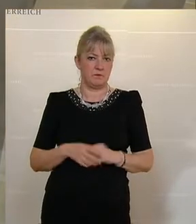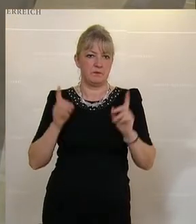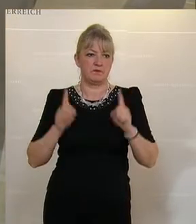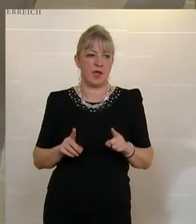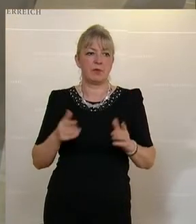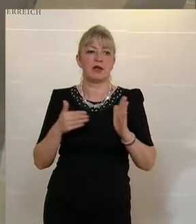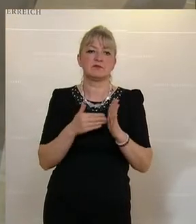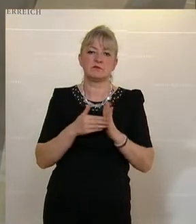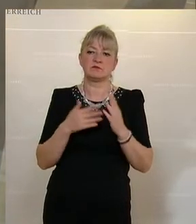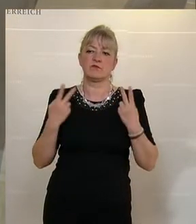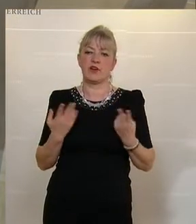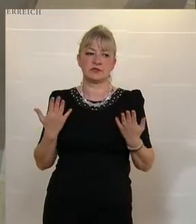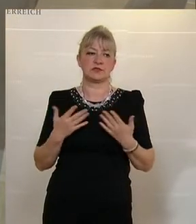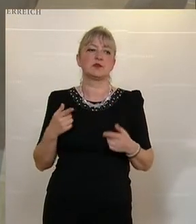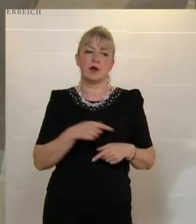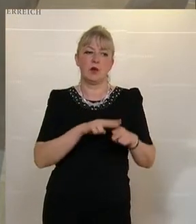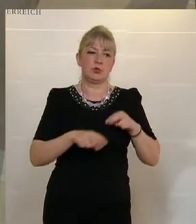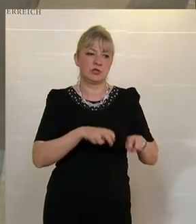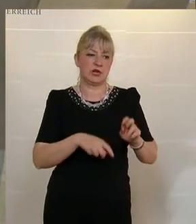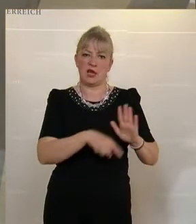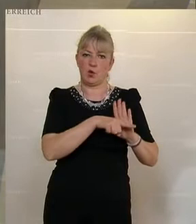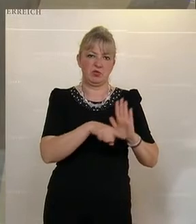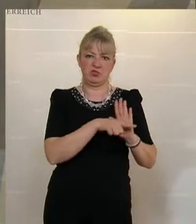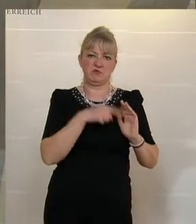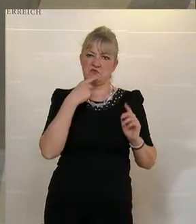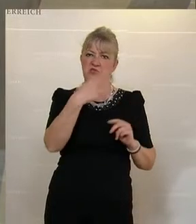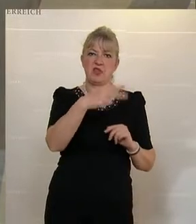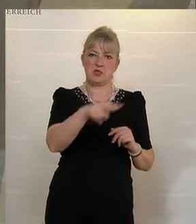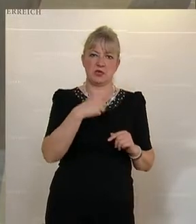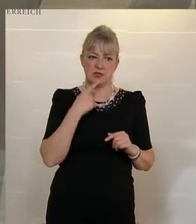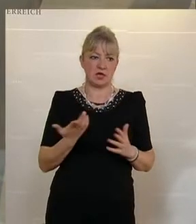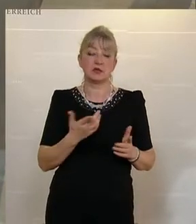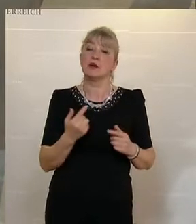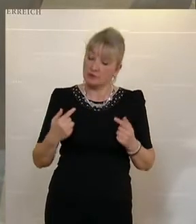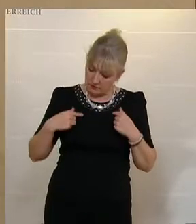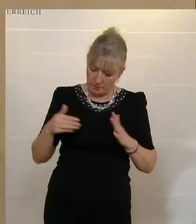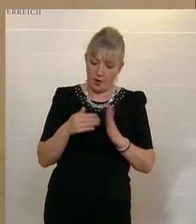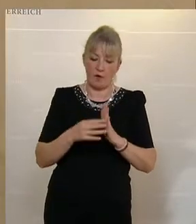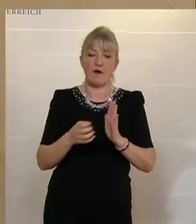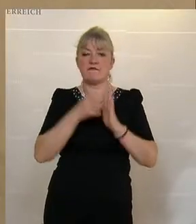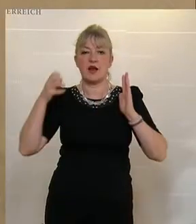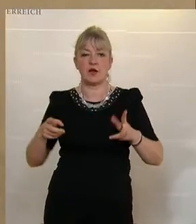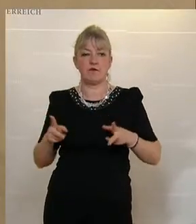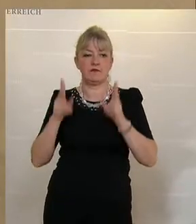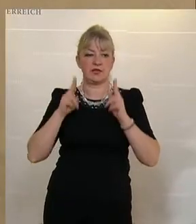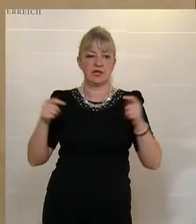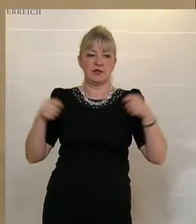dringend erforderlich wäre, das negiert die Bundesregierung. Wir brauchen eine Verlängerung der Fristen im